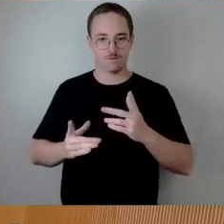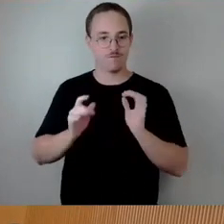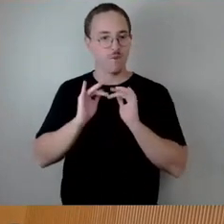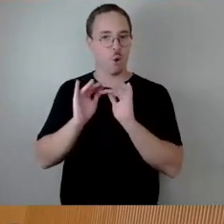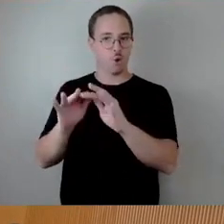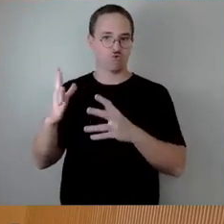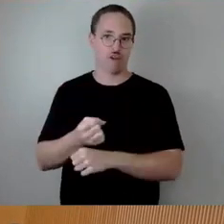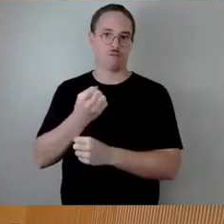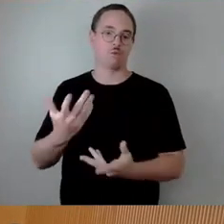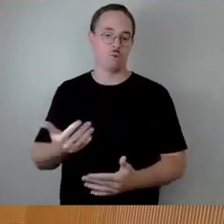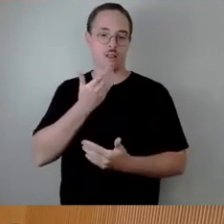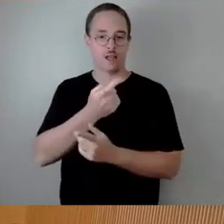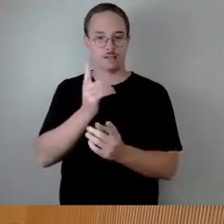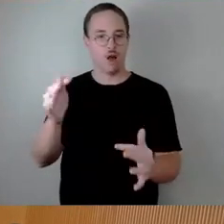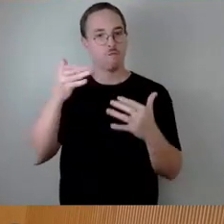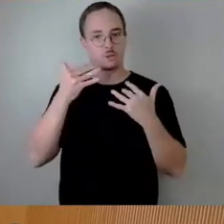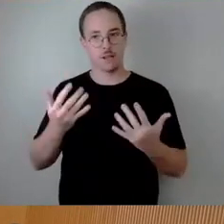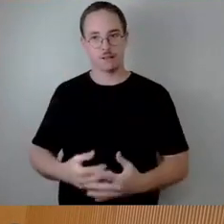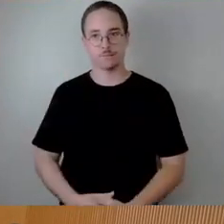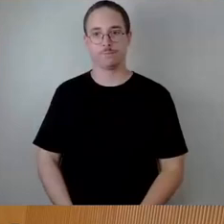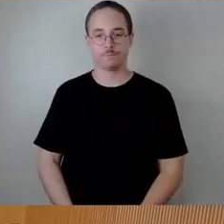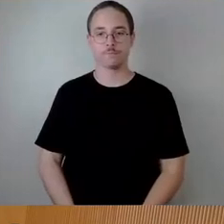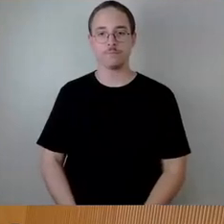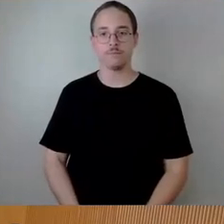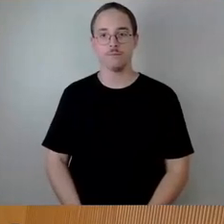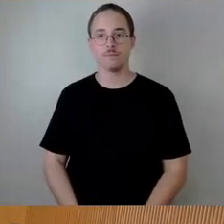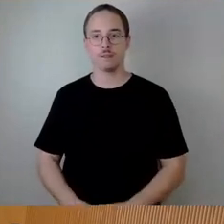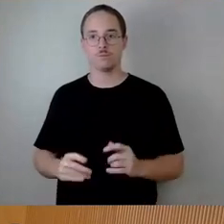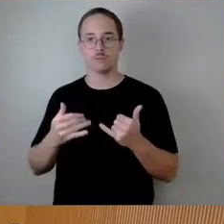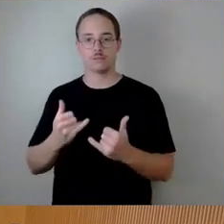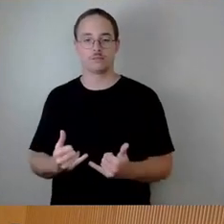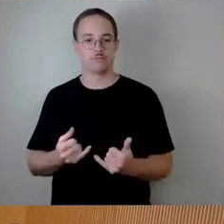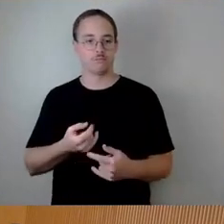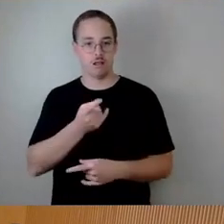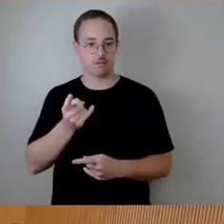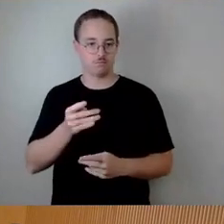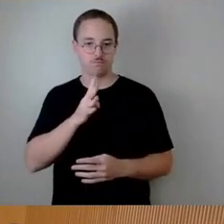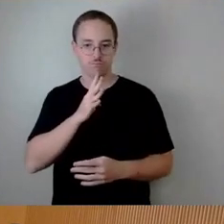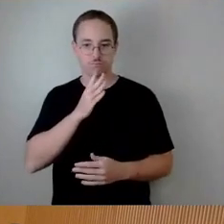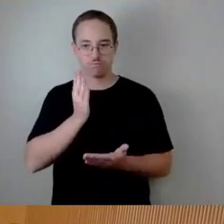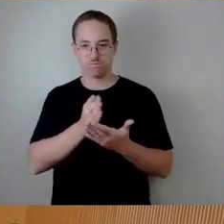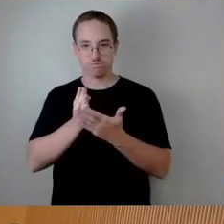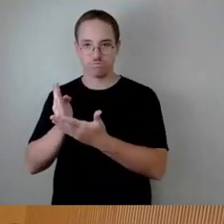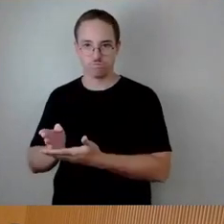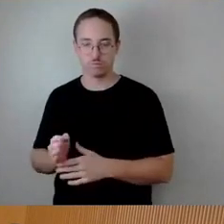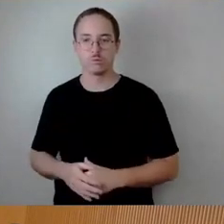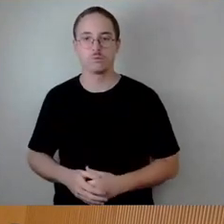So, damit sind erst mal alle Redner abgearbeitet. Jetzt waren noch Fragen an die Verwaltung gewesen. Frau Dr. Kaufmann.